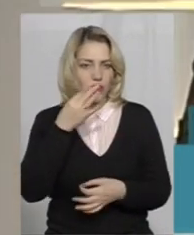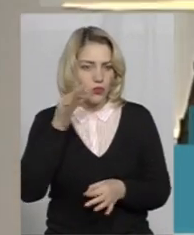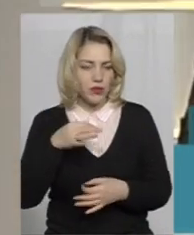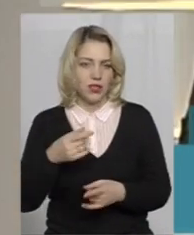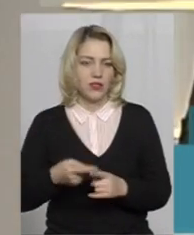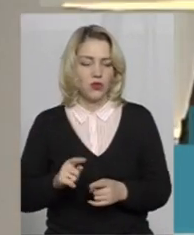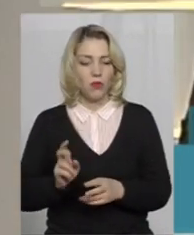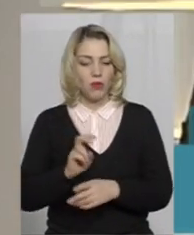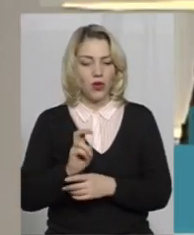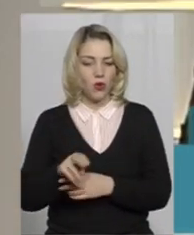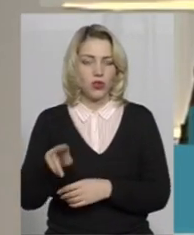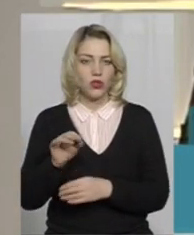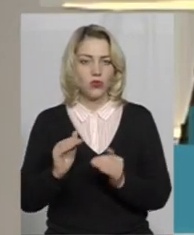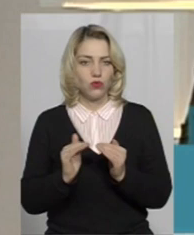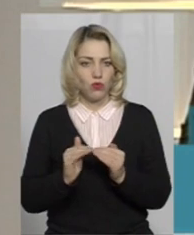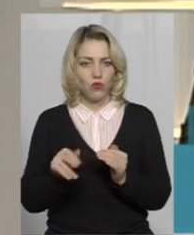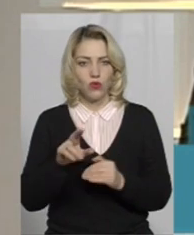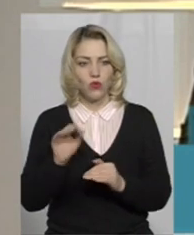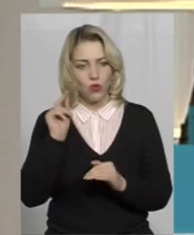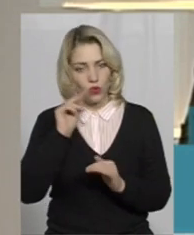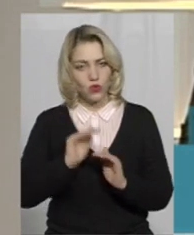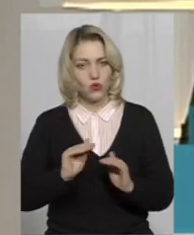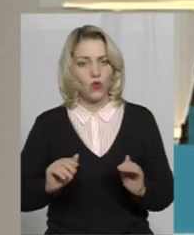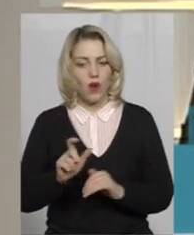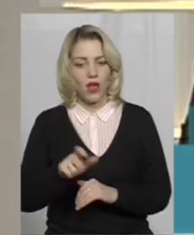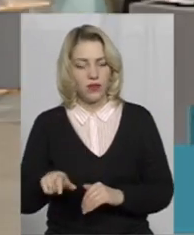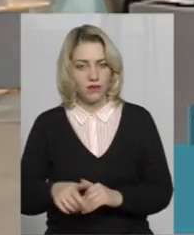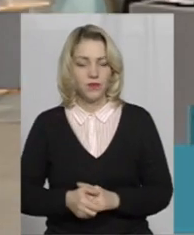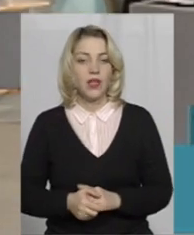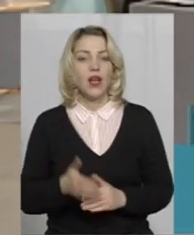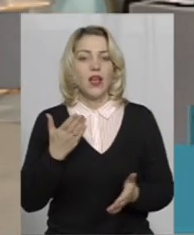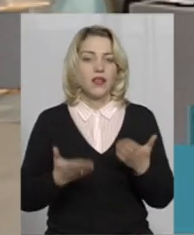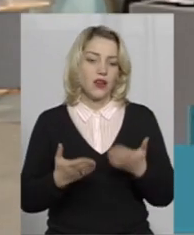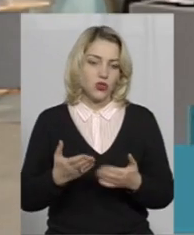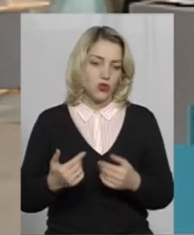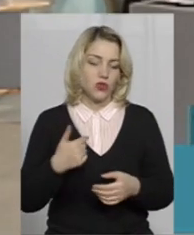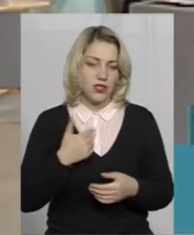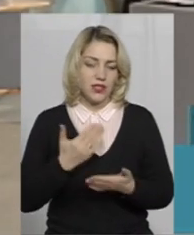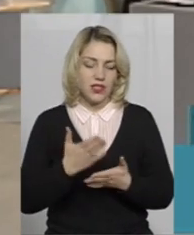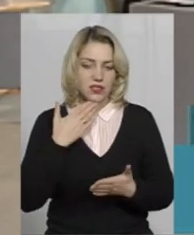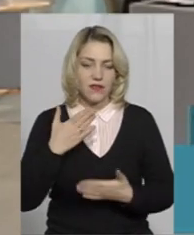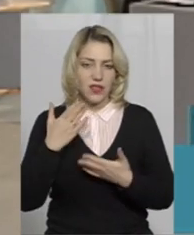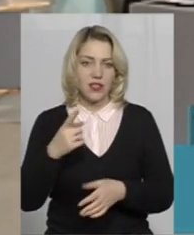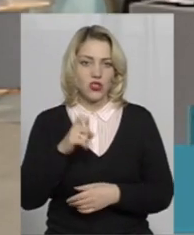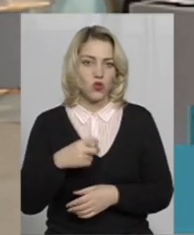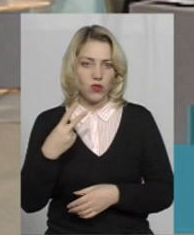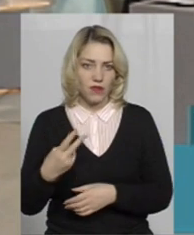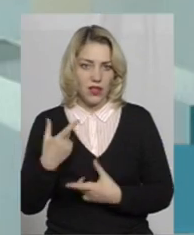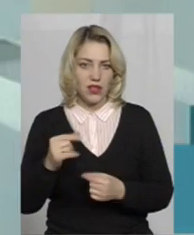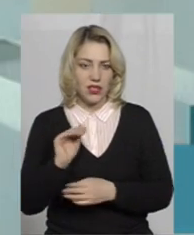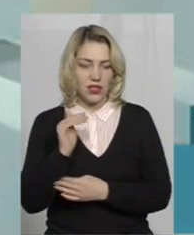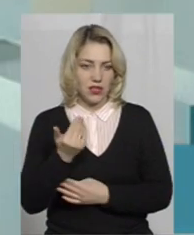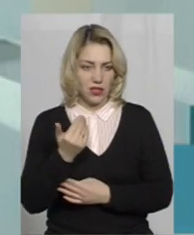додому до школярів? Якщо у нас надходить звернення на 102, де дитина,